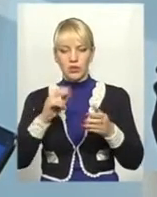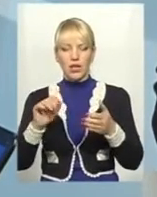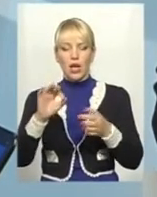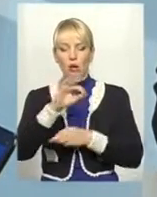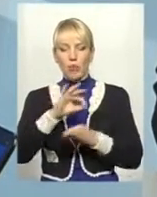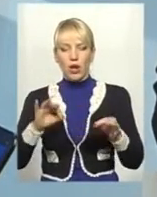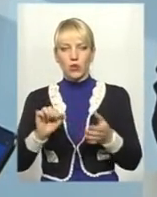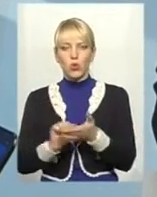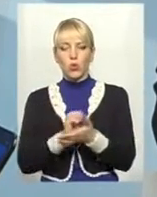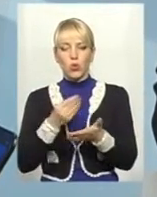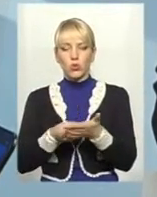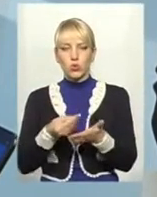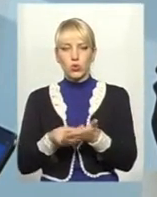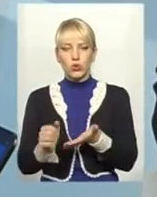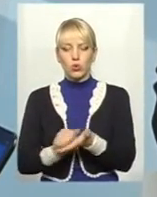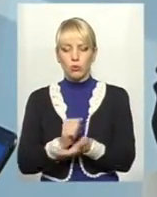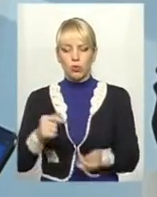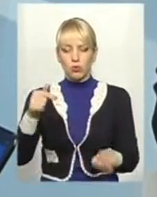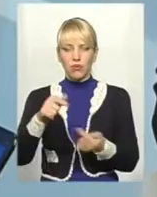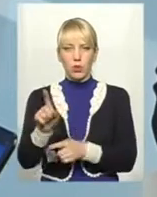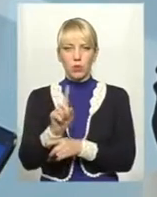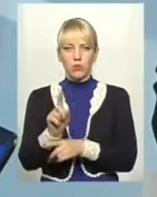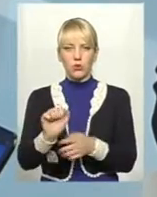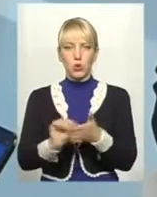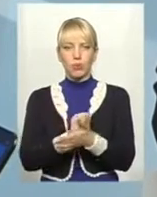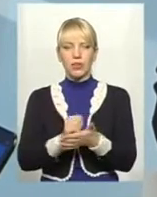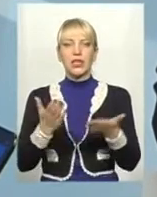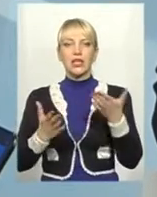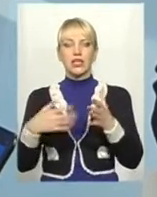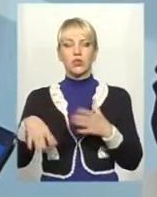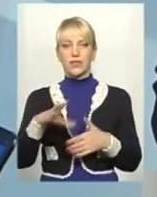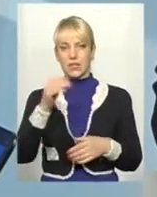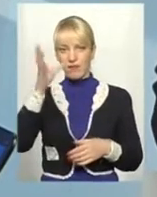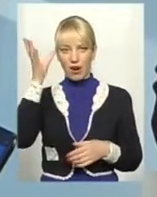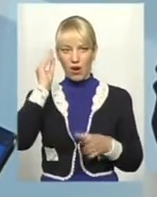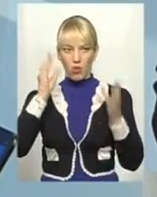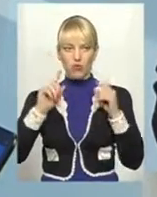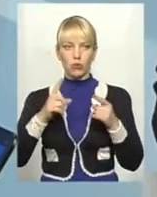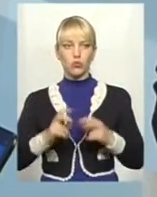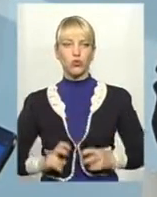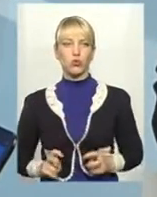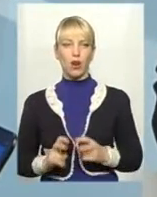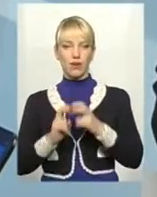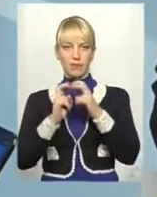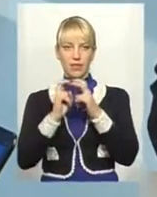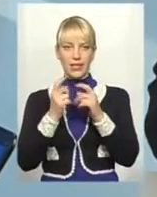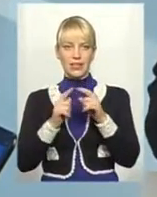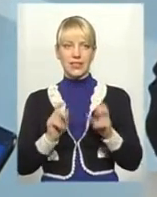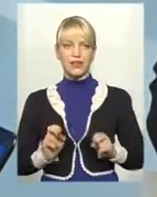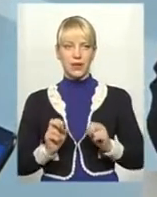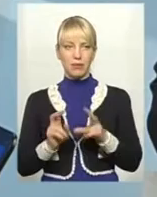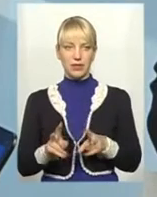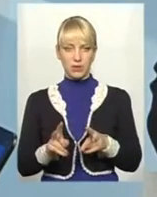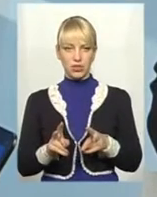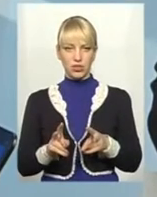документацію, відповідність нормативним документам, якщо це все враховано. Тому що ліфт – це небезпечний